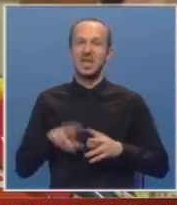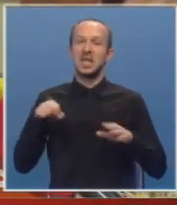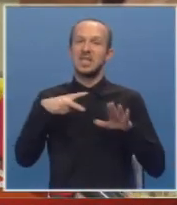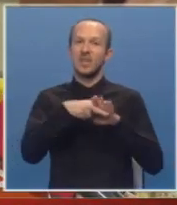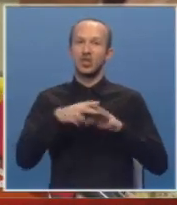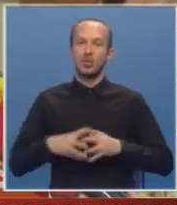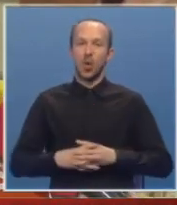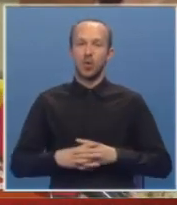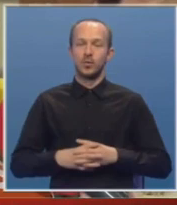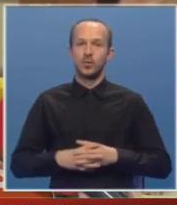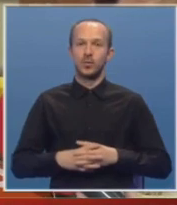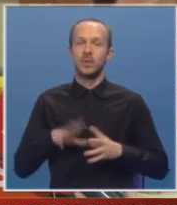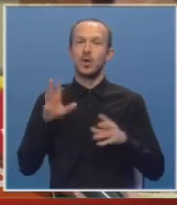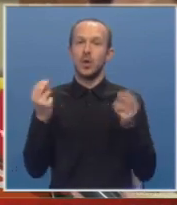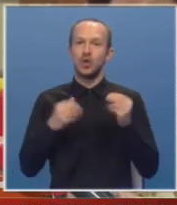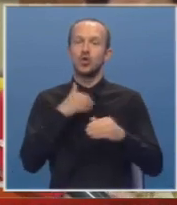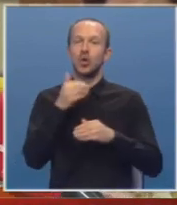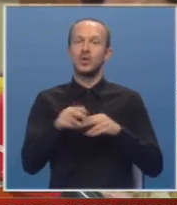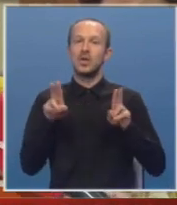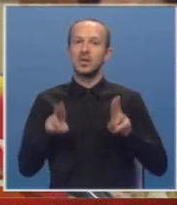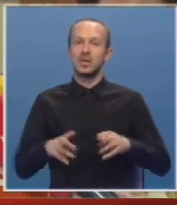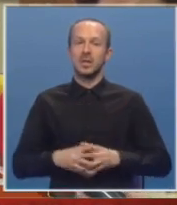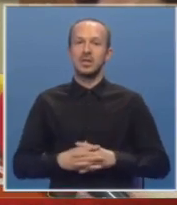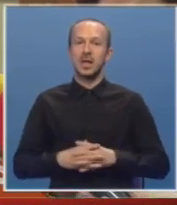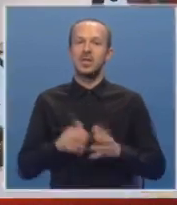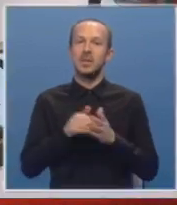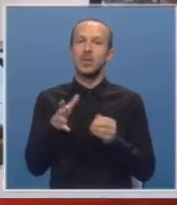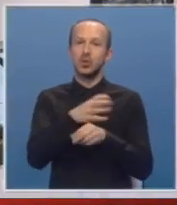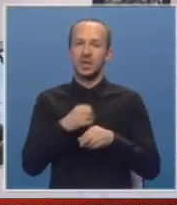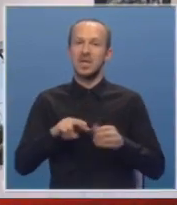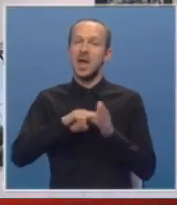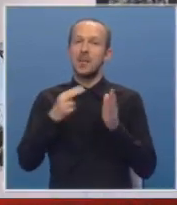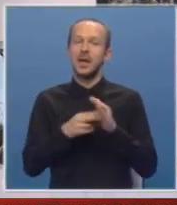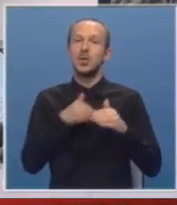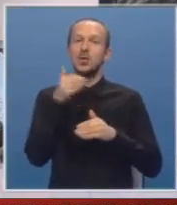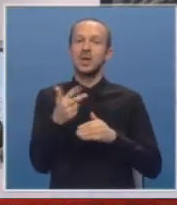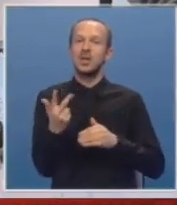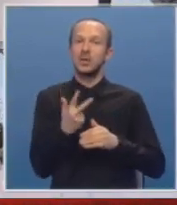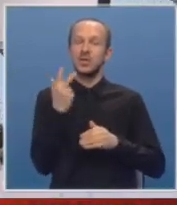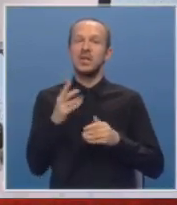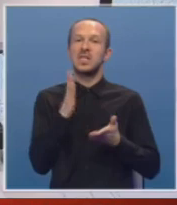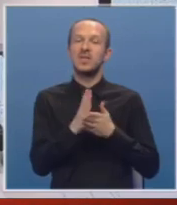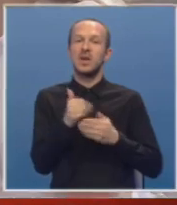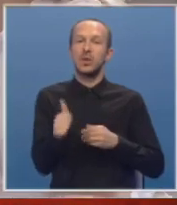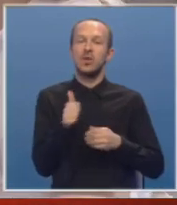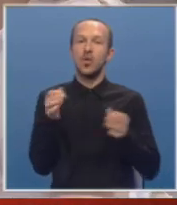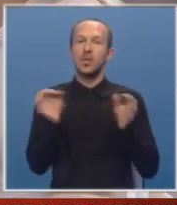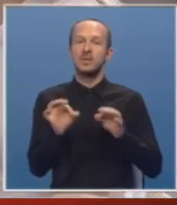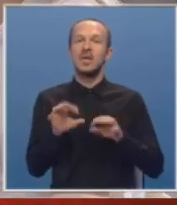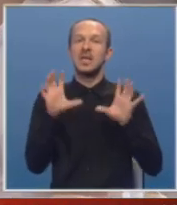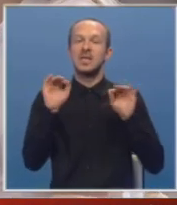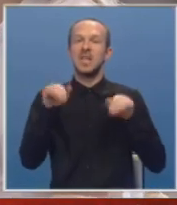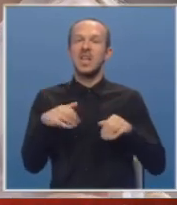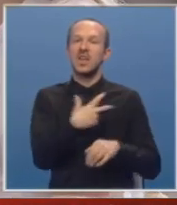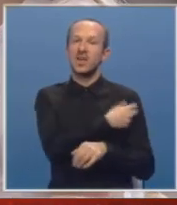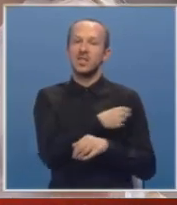spriječimo tako nešto, onda je zaista moramo iskoristiti. Plan je da se u naredne tri godine svake godine obezbedi po 10